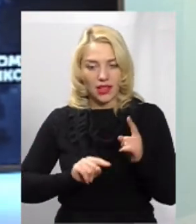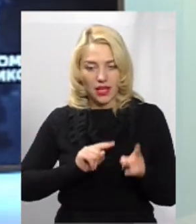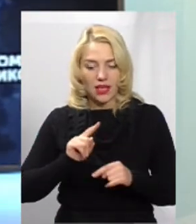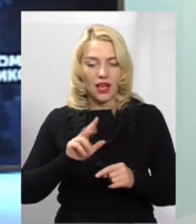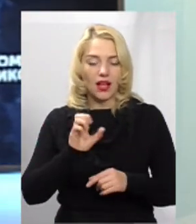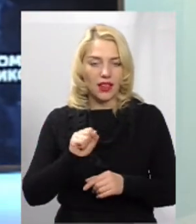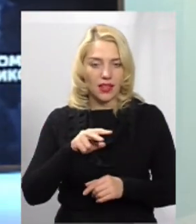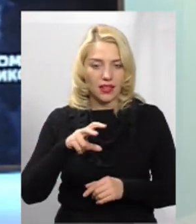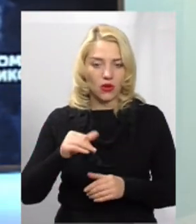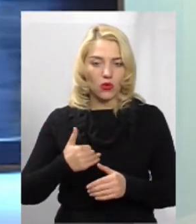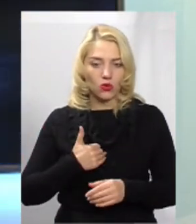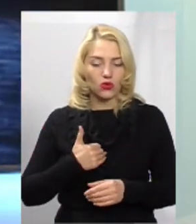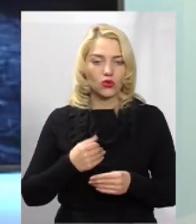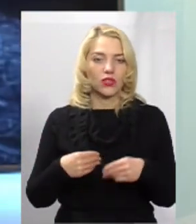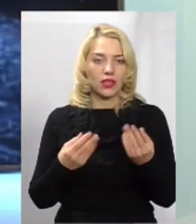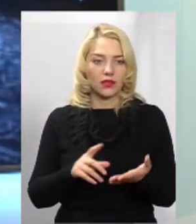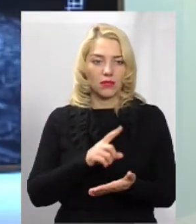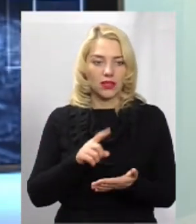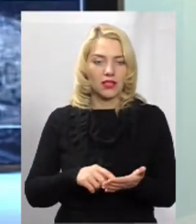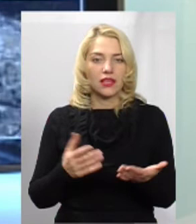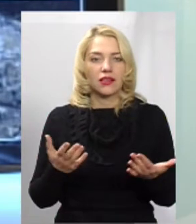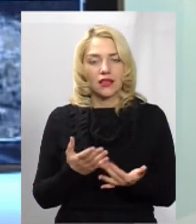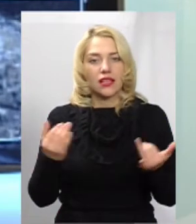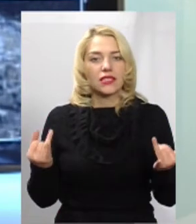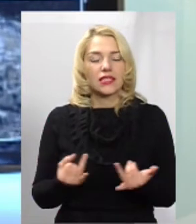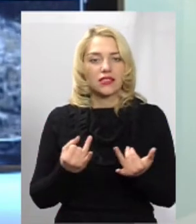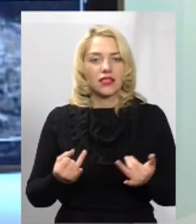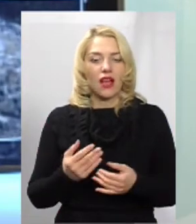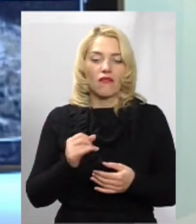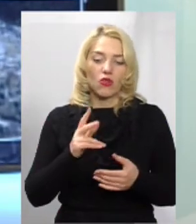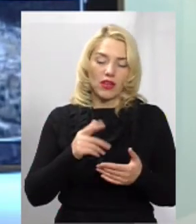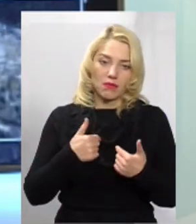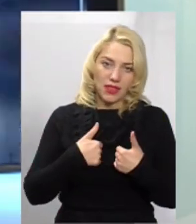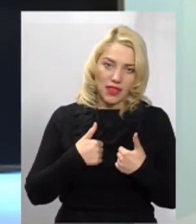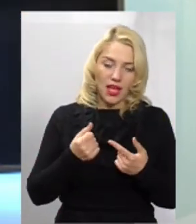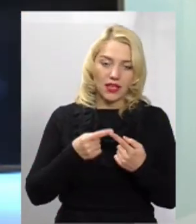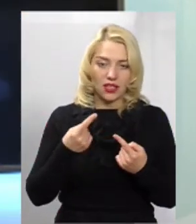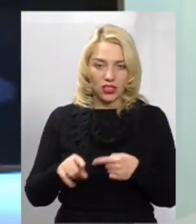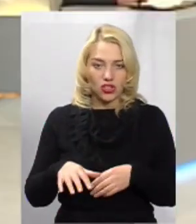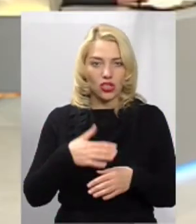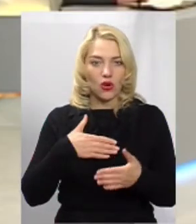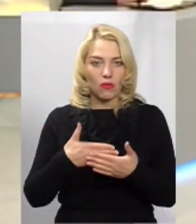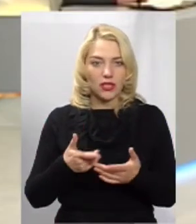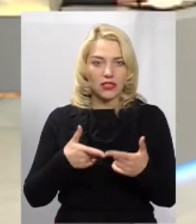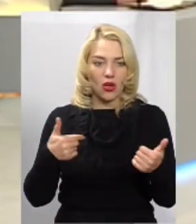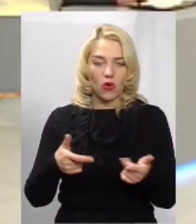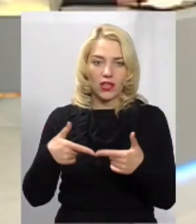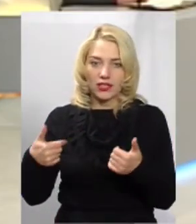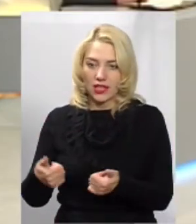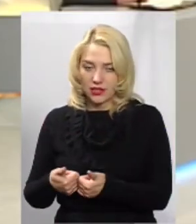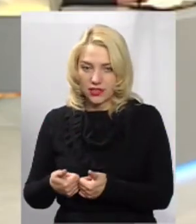би розпочати питання, яке зацікавило як мене, так і інші громадські організації.